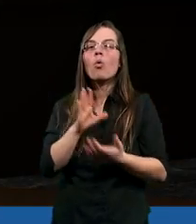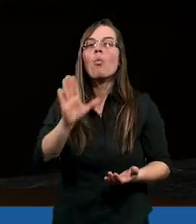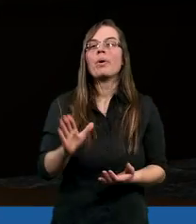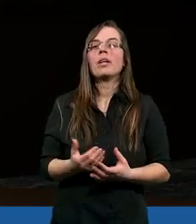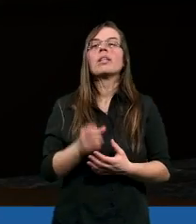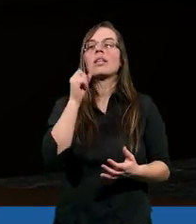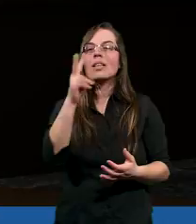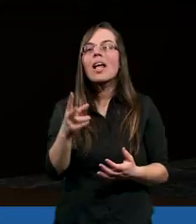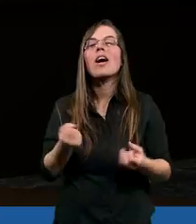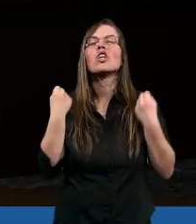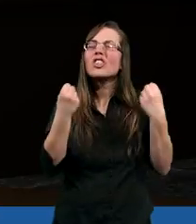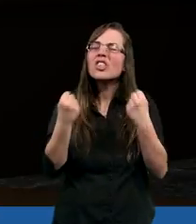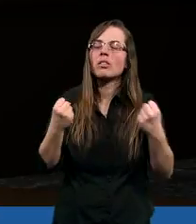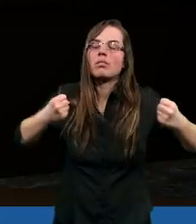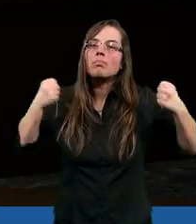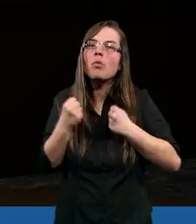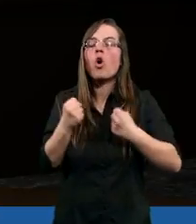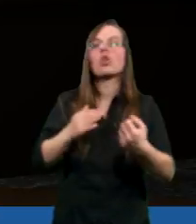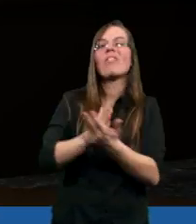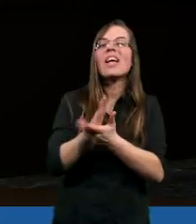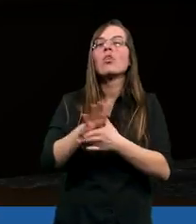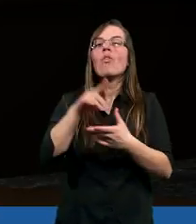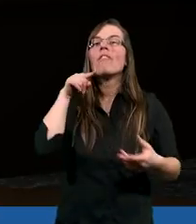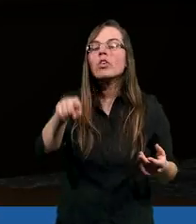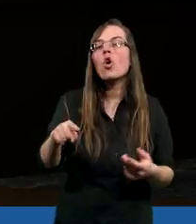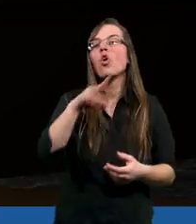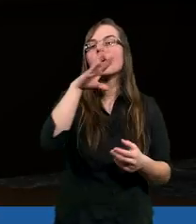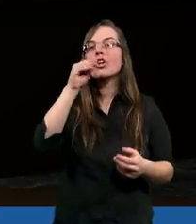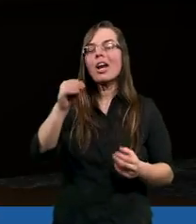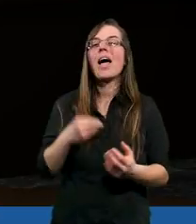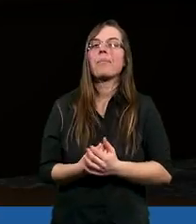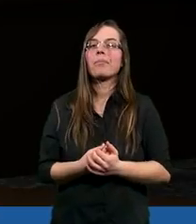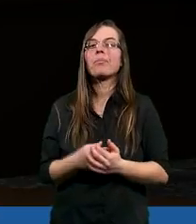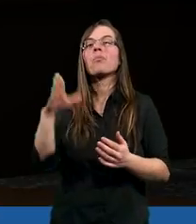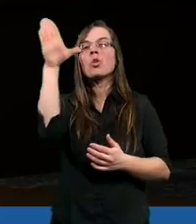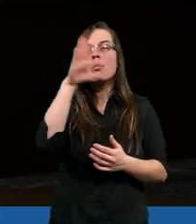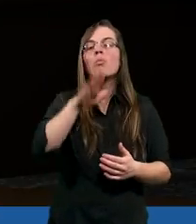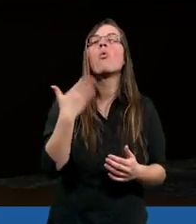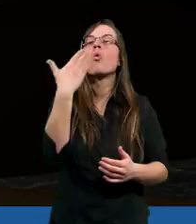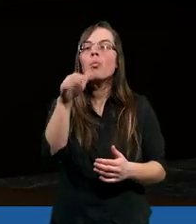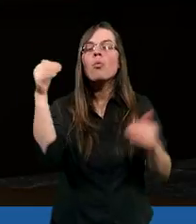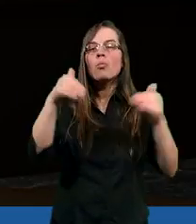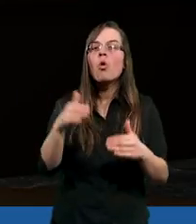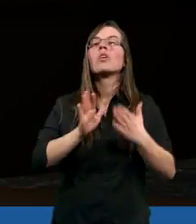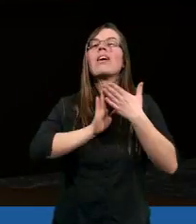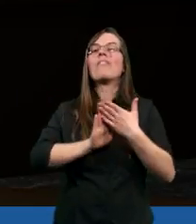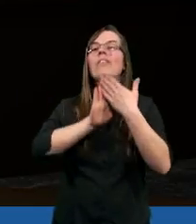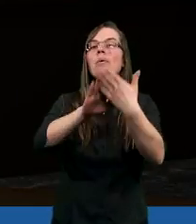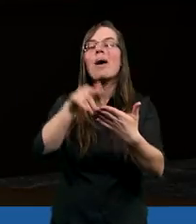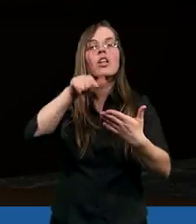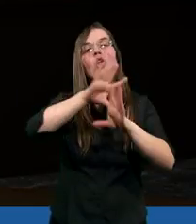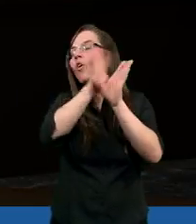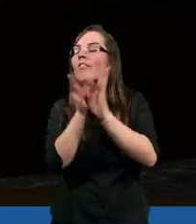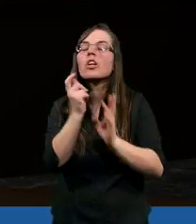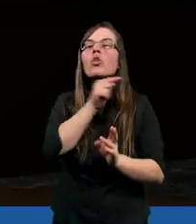tak silnie wierzył w to, że Bóg mu może wybaczyć